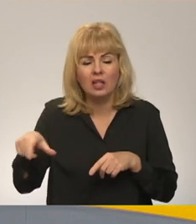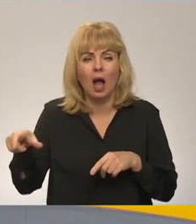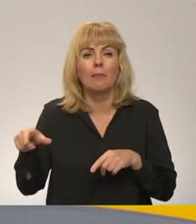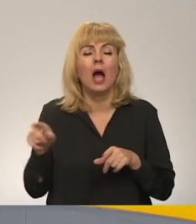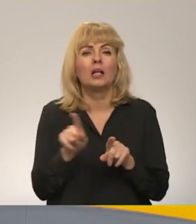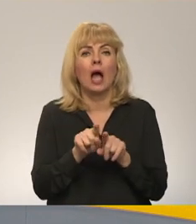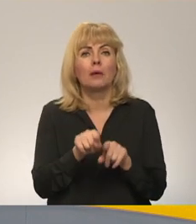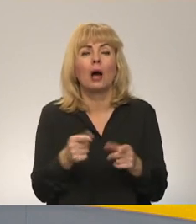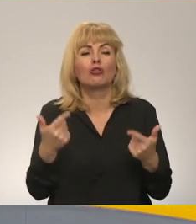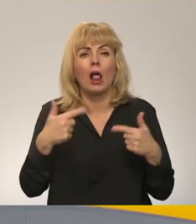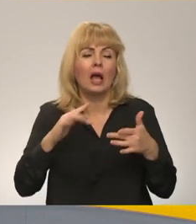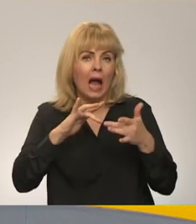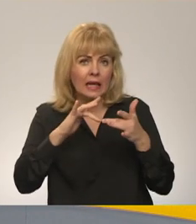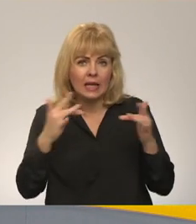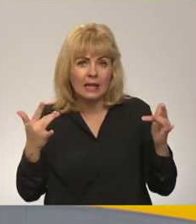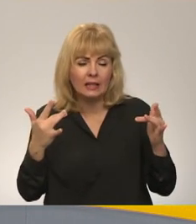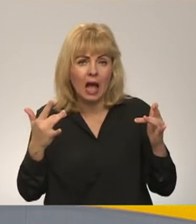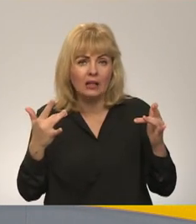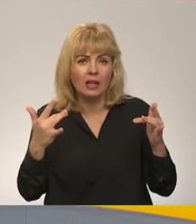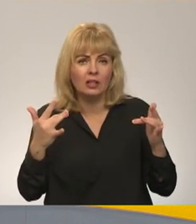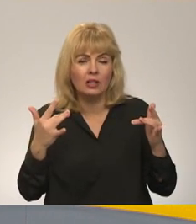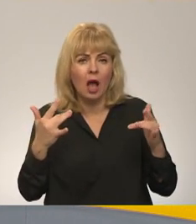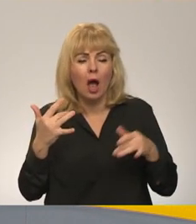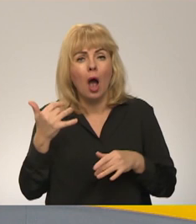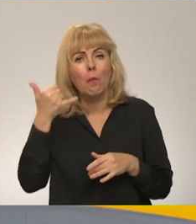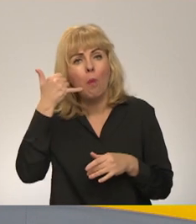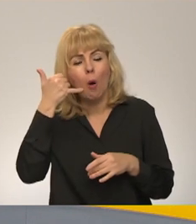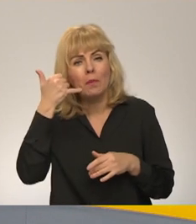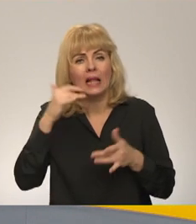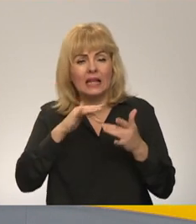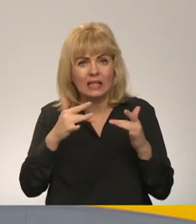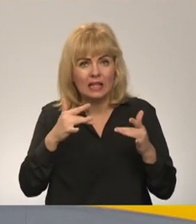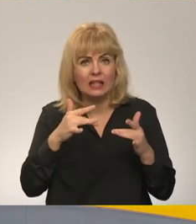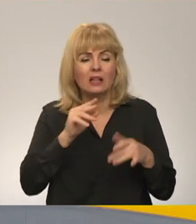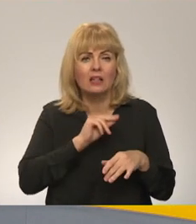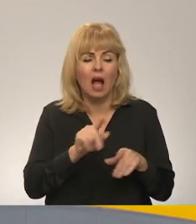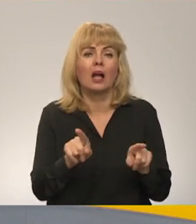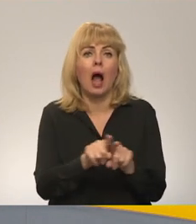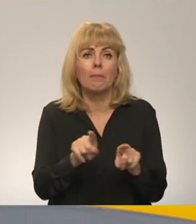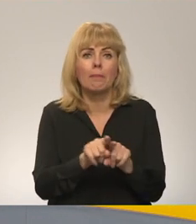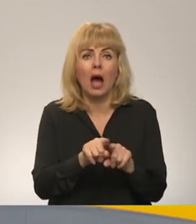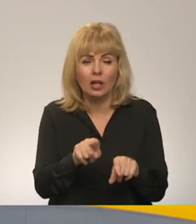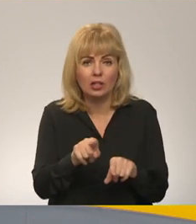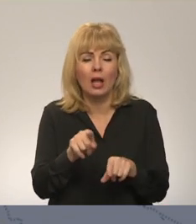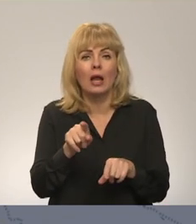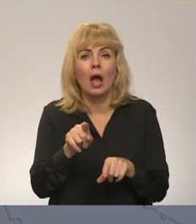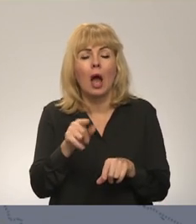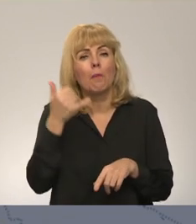internetas, katrā ziņā mobilais internetas šķiet strādā kā ierasti, taču ar mobiliem sakariem tiešām